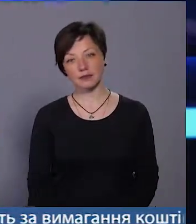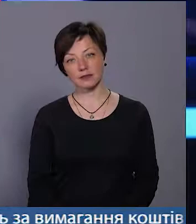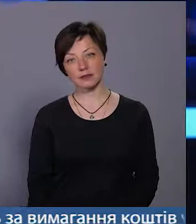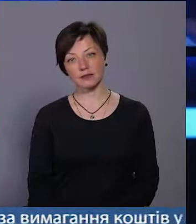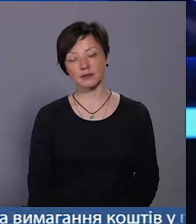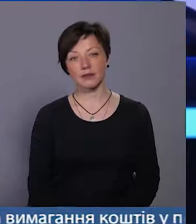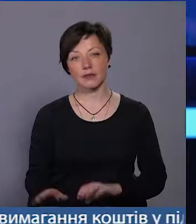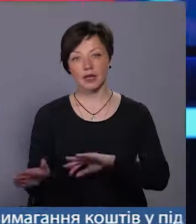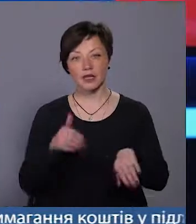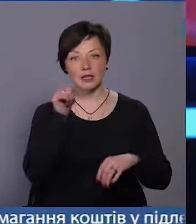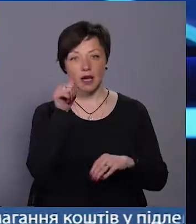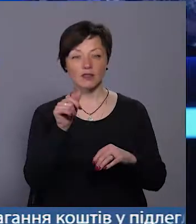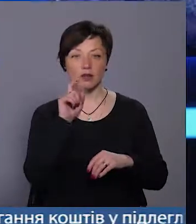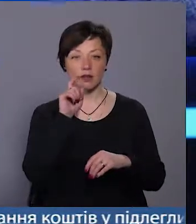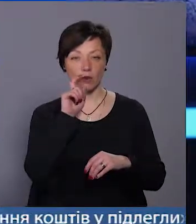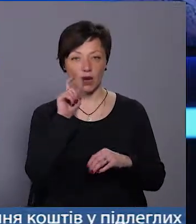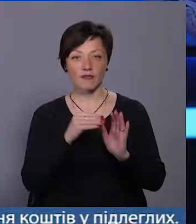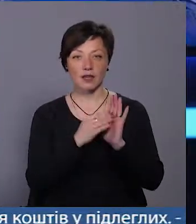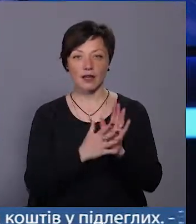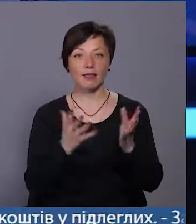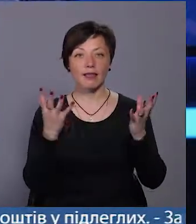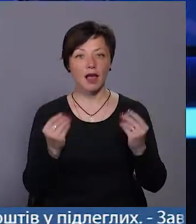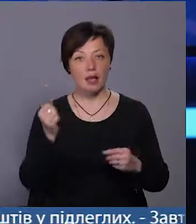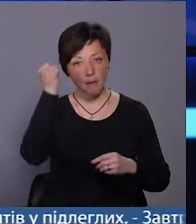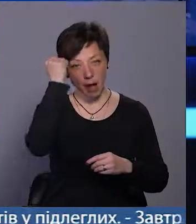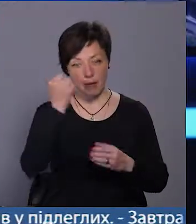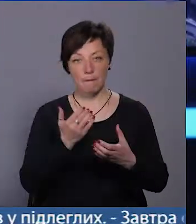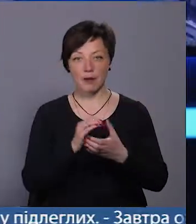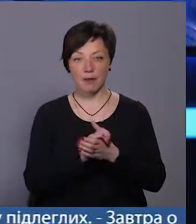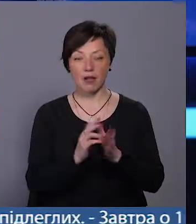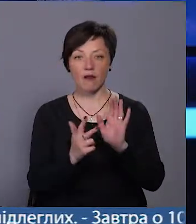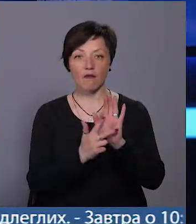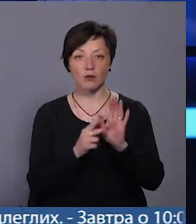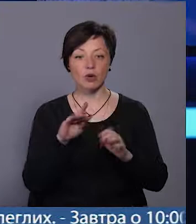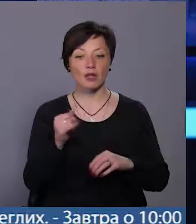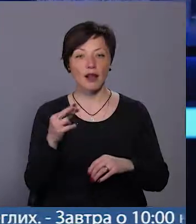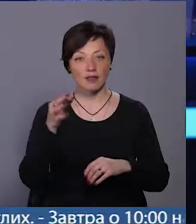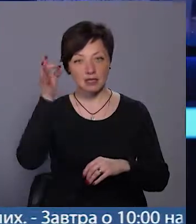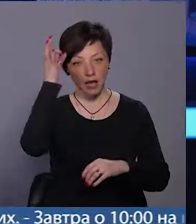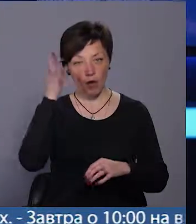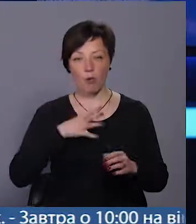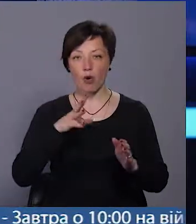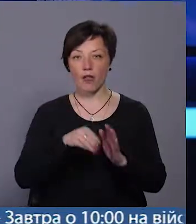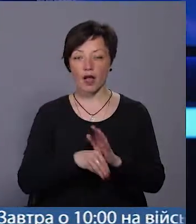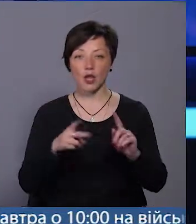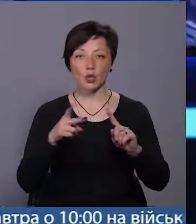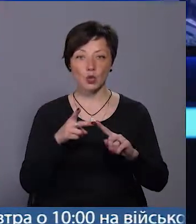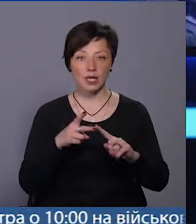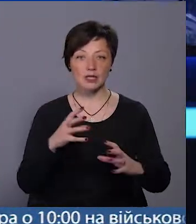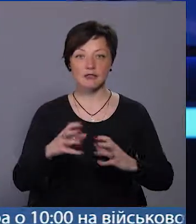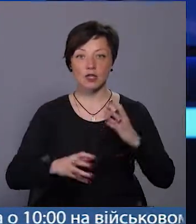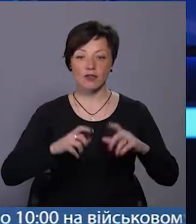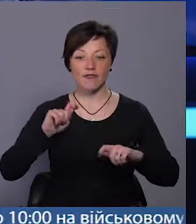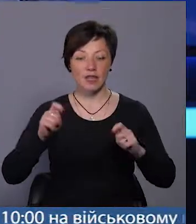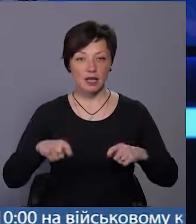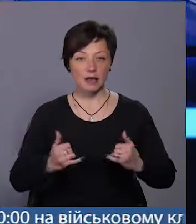Завтра в Україні візначають День пам'яті та примирення. 8 травня згадують полеглих у Другій світовій війні і